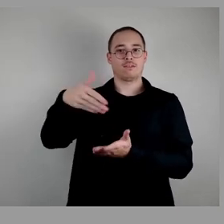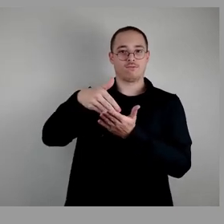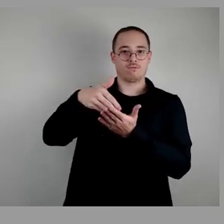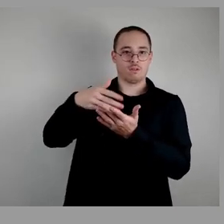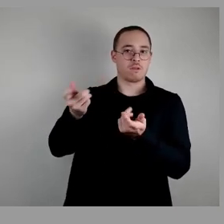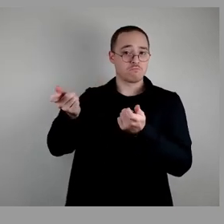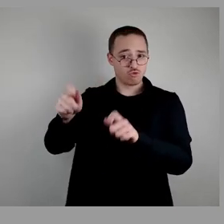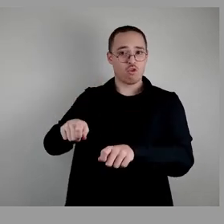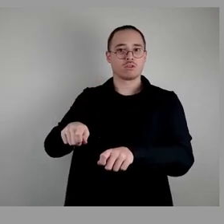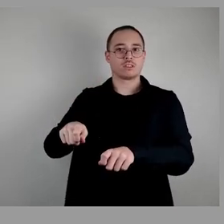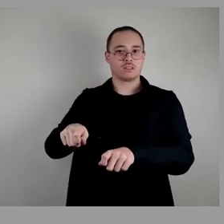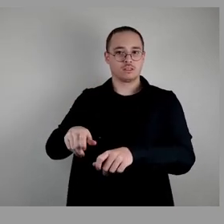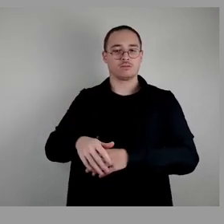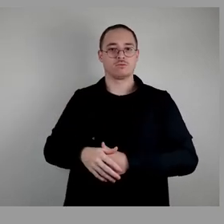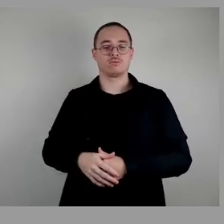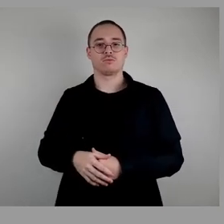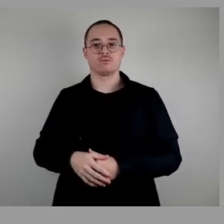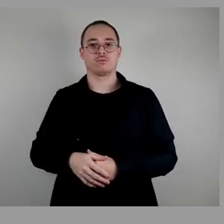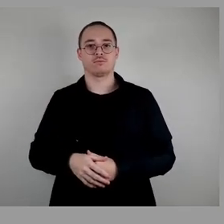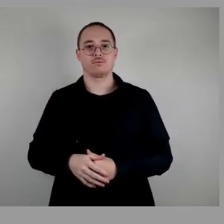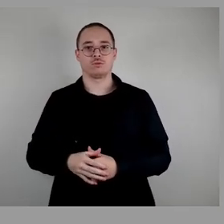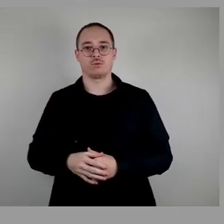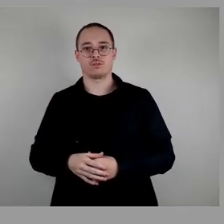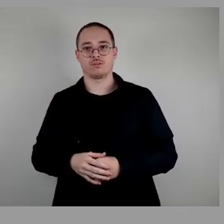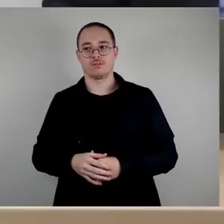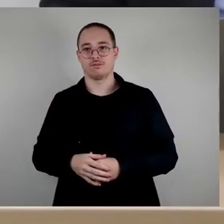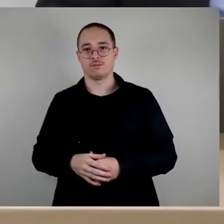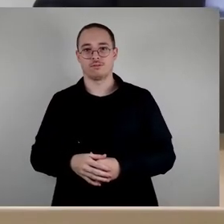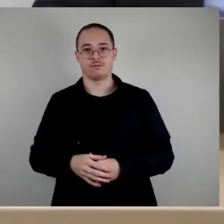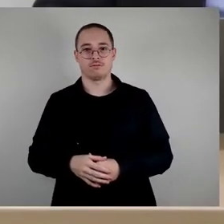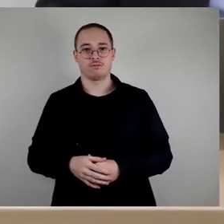Wir setzen FUT mit 19,5.